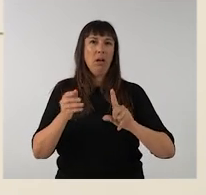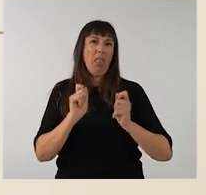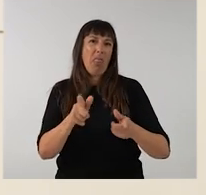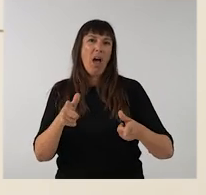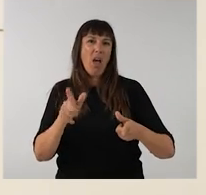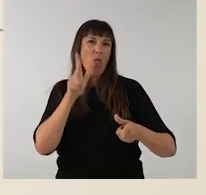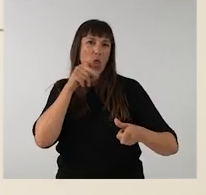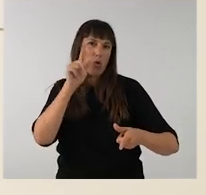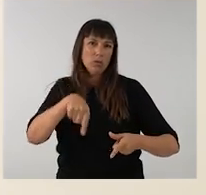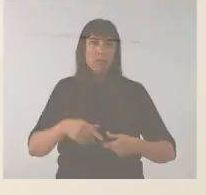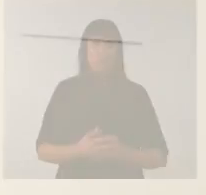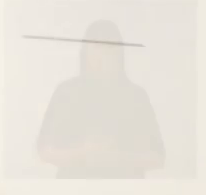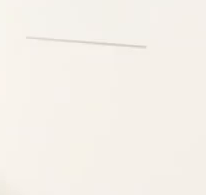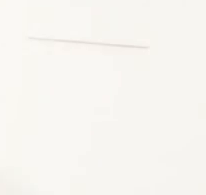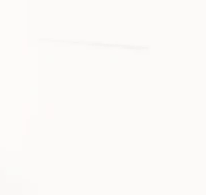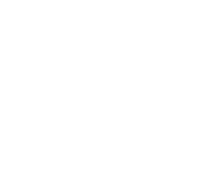i del causar dolor.